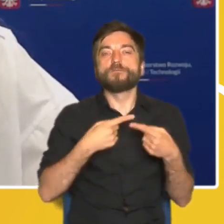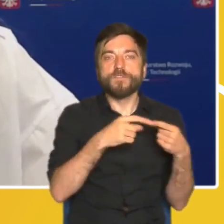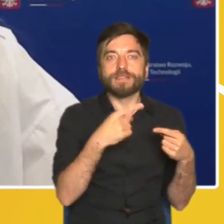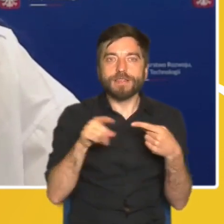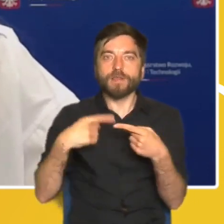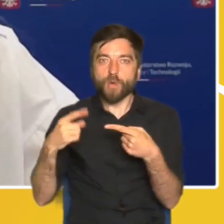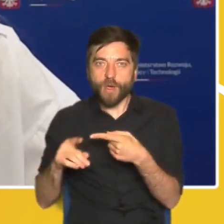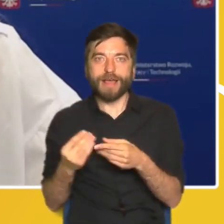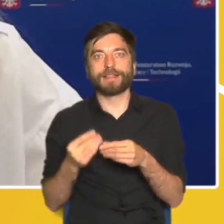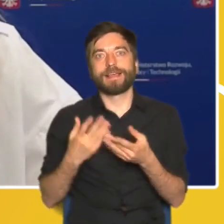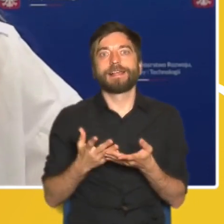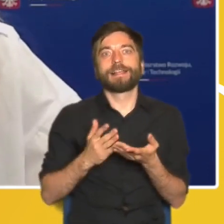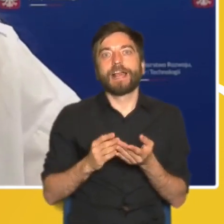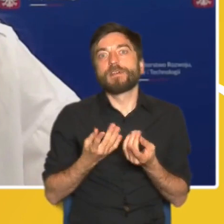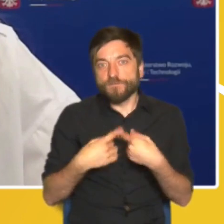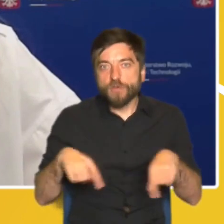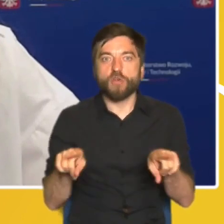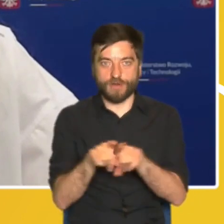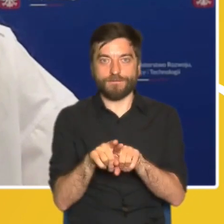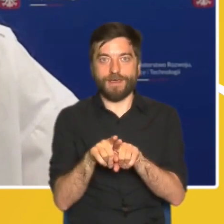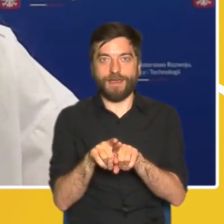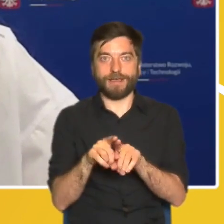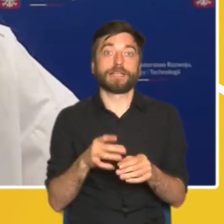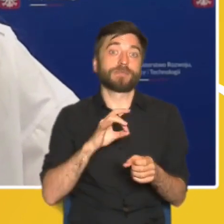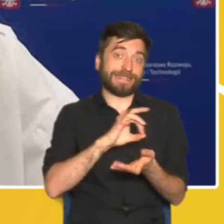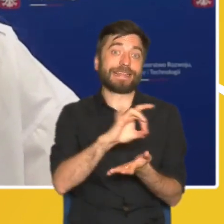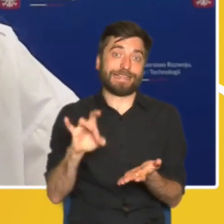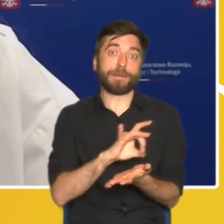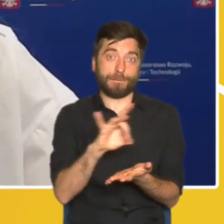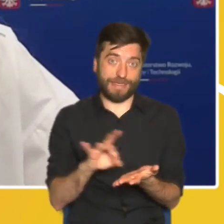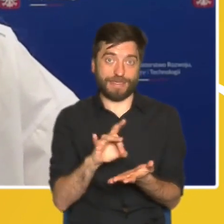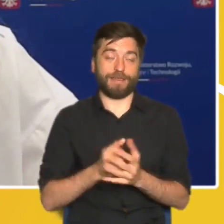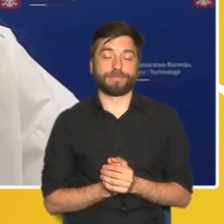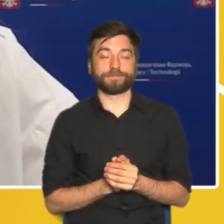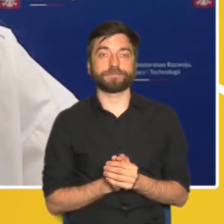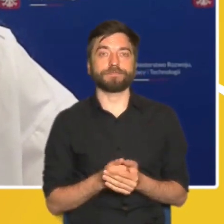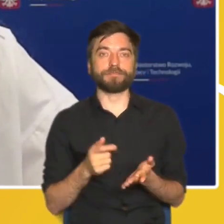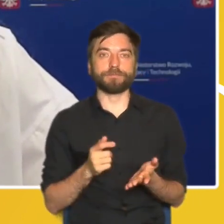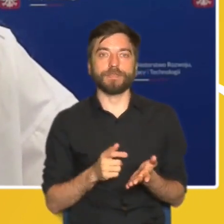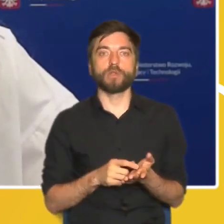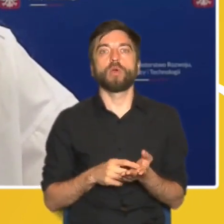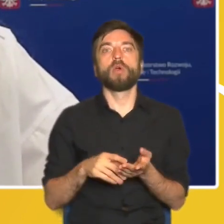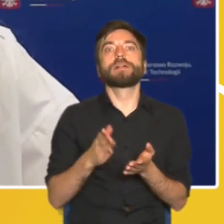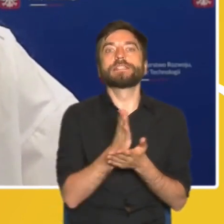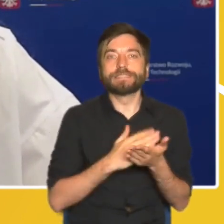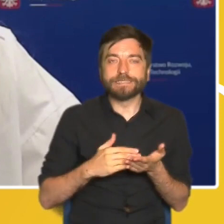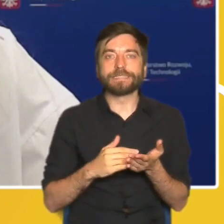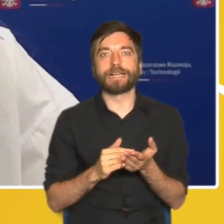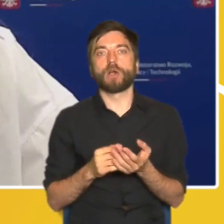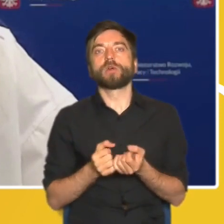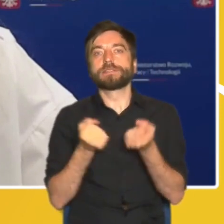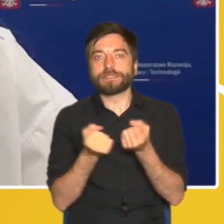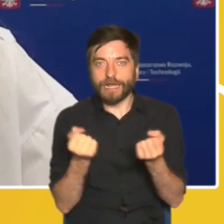dysponujące władztwem planistycznym, czyli przez gminy. Resort rozwoju pracy i technologii działa